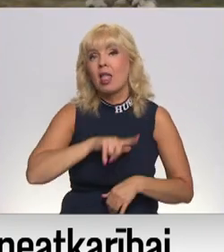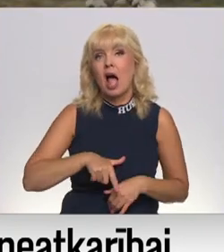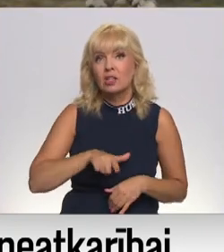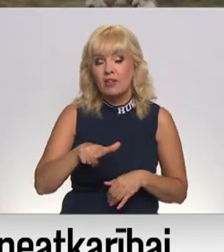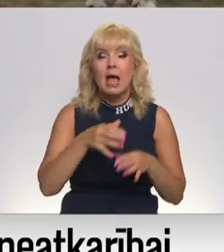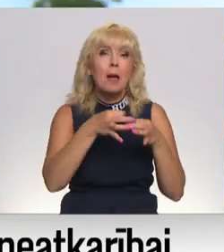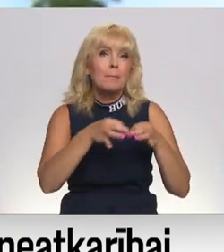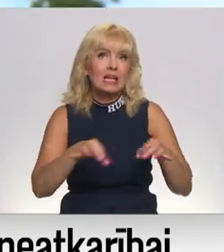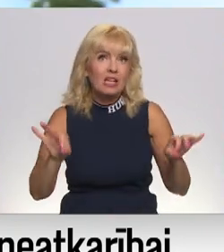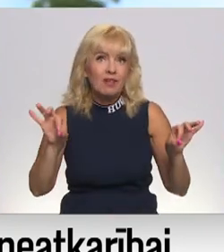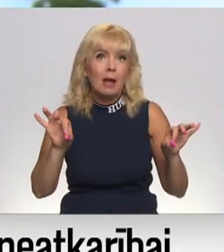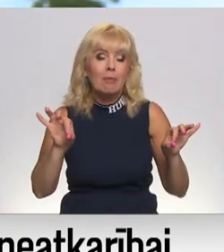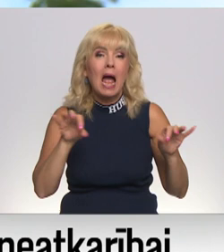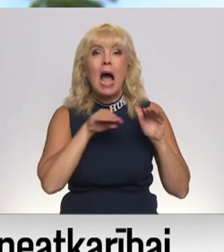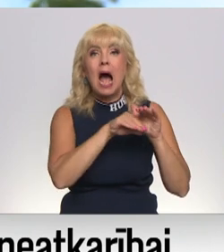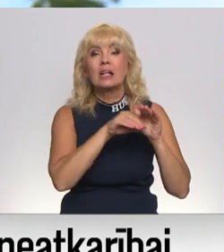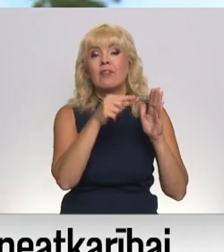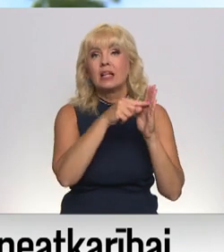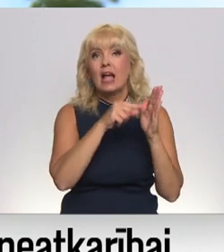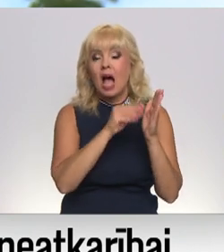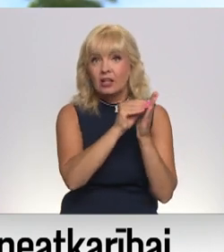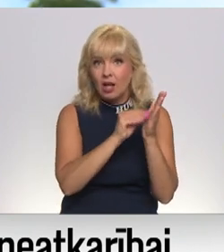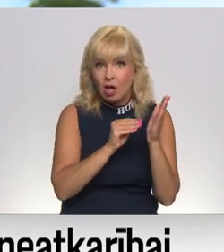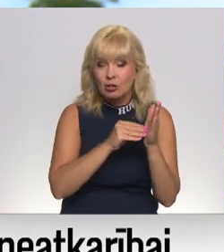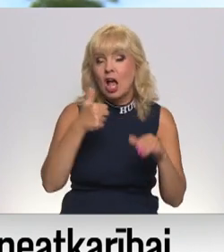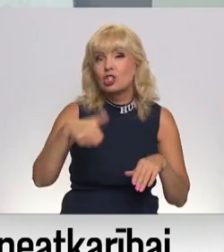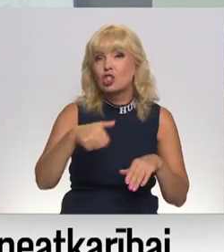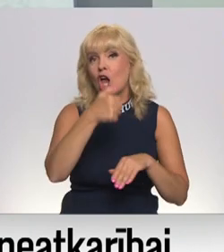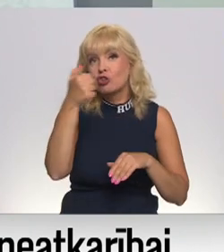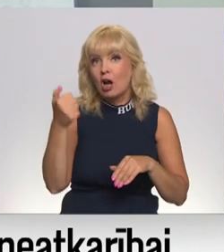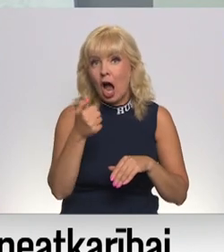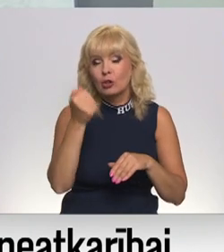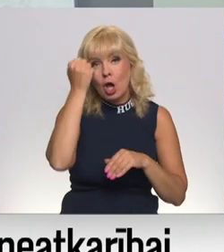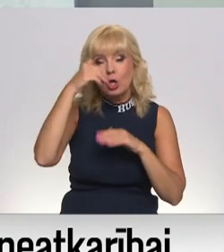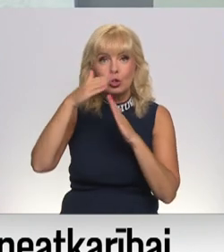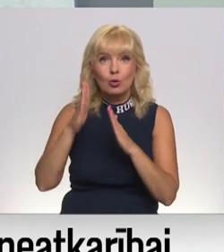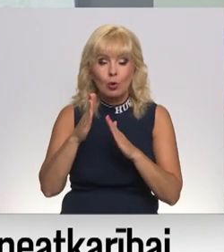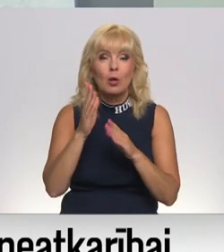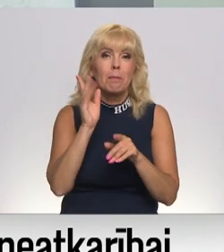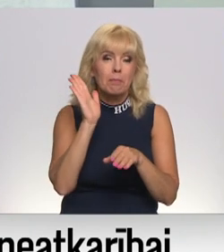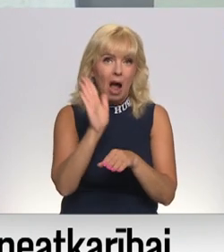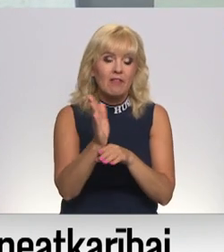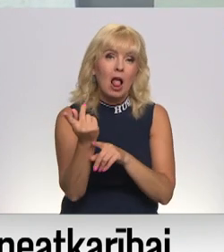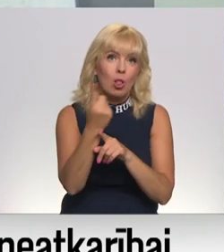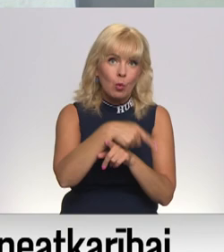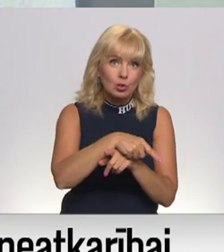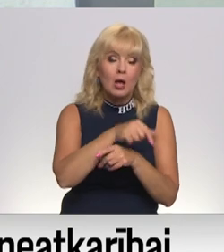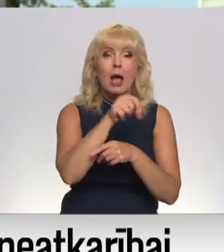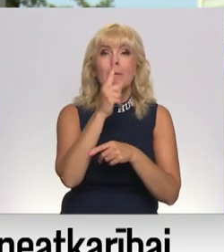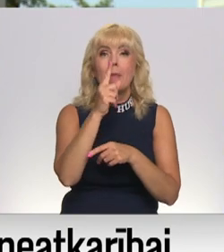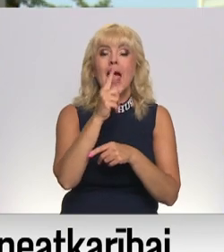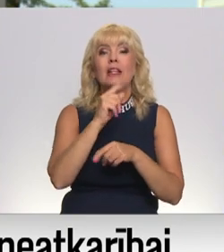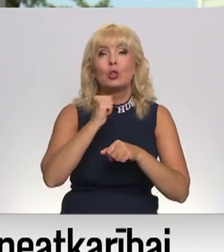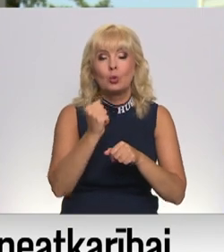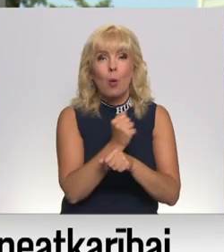un tās brīvībai. Arhīvā datēs, ka pērnā gadsimtas 60. gados skulptūru lika gāst, tomēr dzēsts tikai uzraksts.